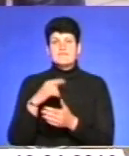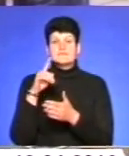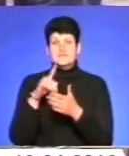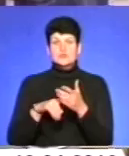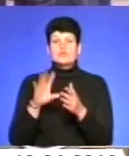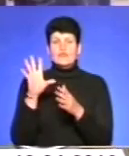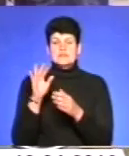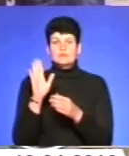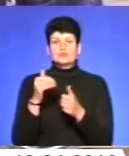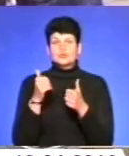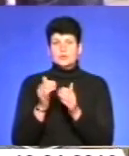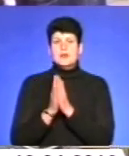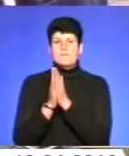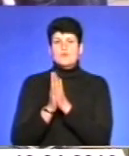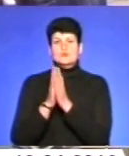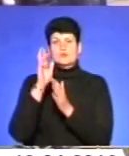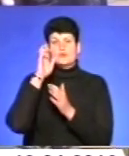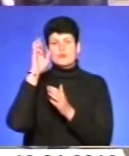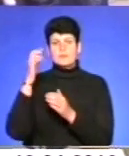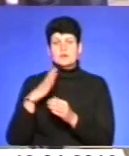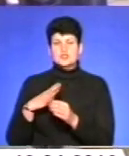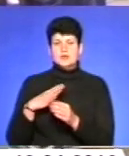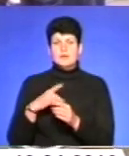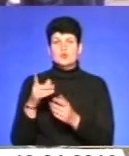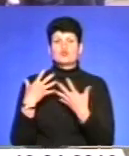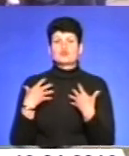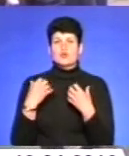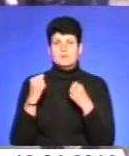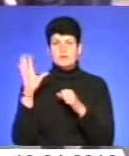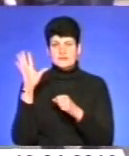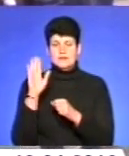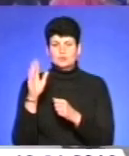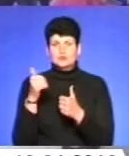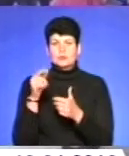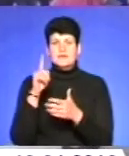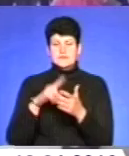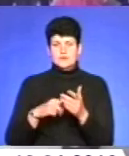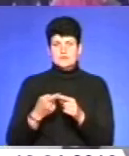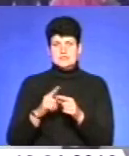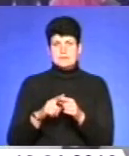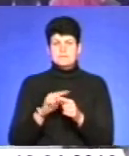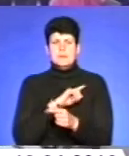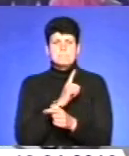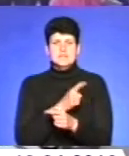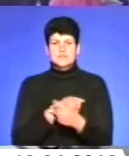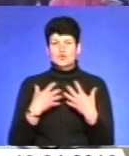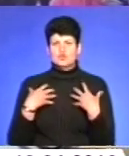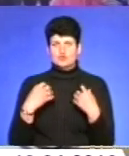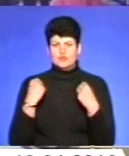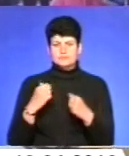що все буде добре, я молюся до Бога, і ми його чекаємо здоровим, і все буде добре, я вірю в це. Міцного здоров'я, щоб вони